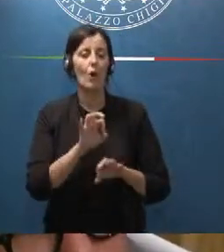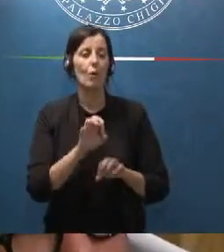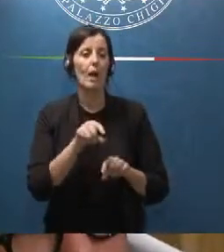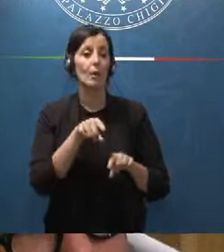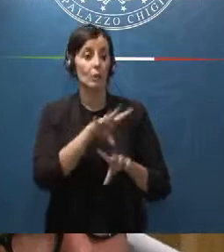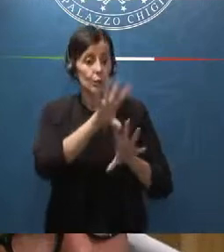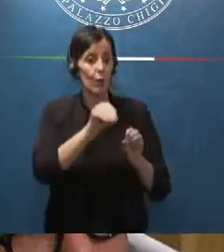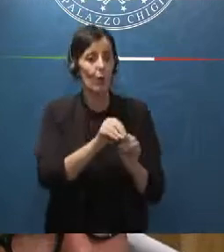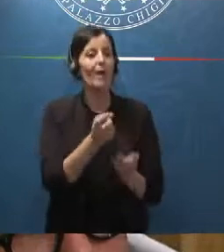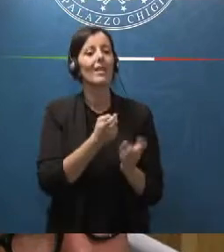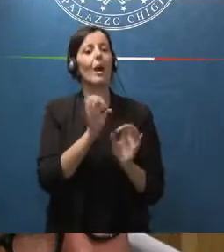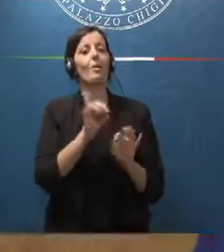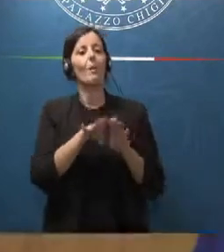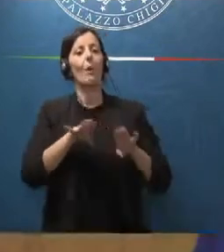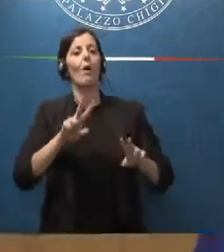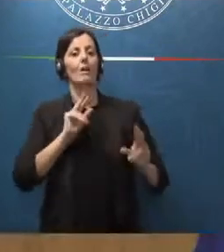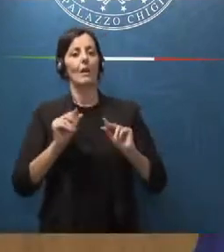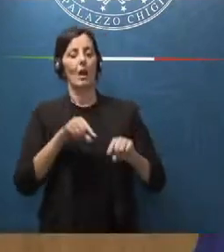tavolo grazie